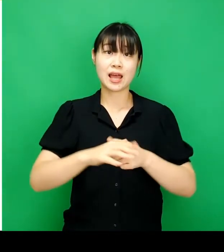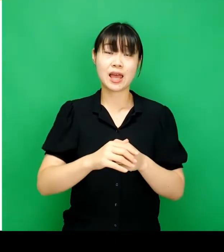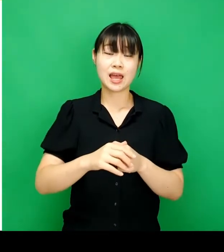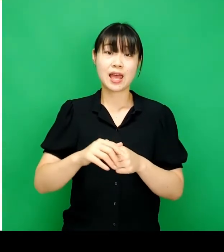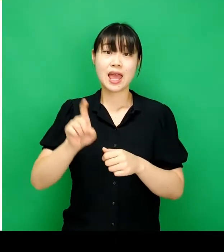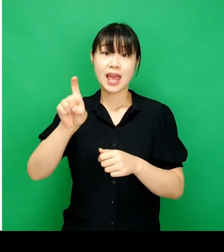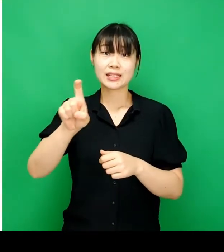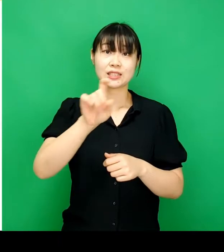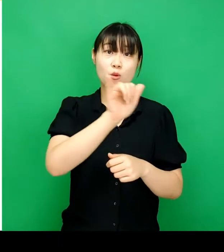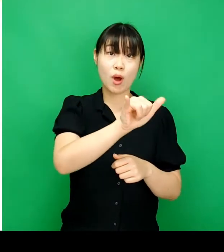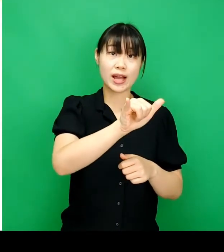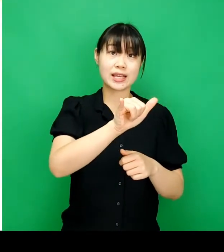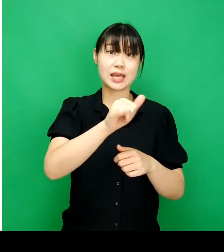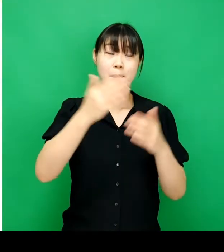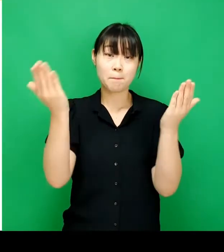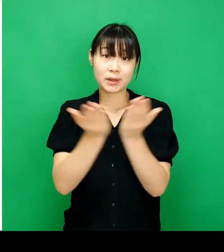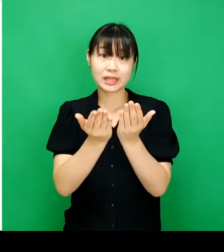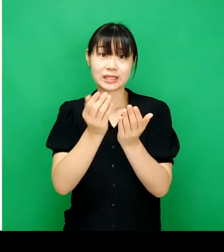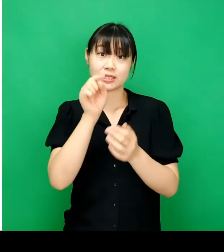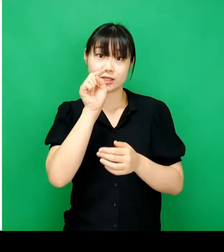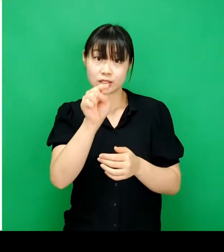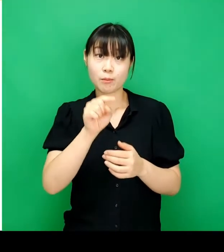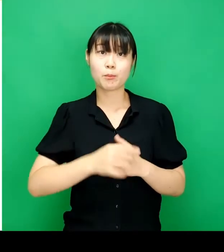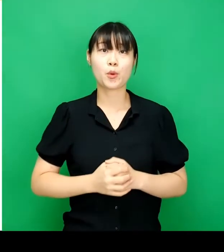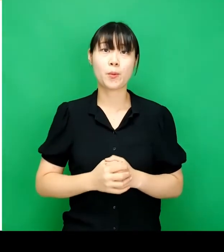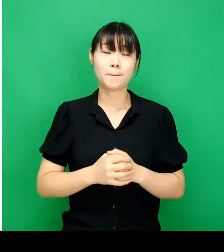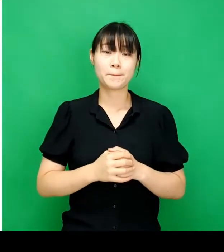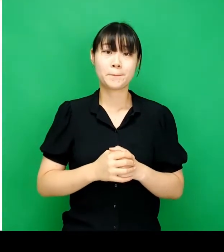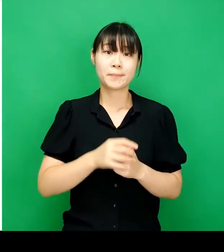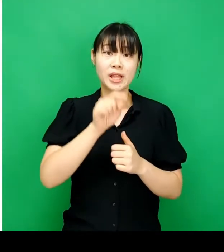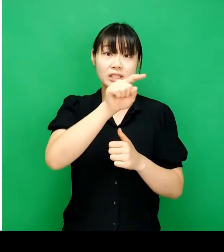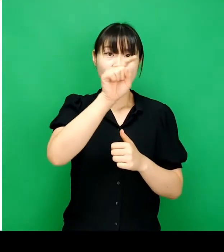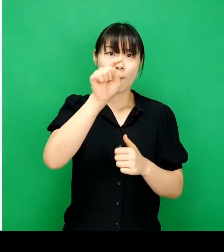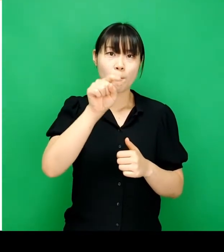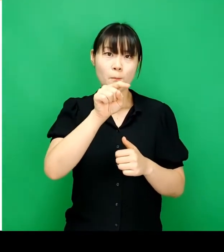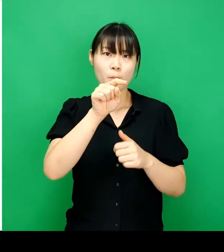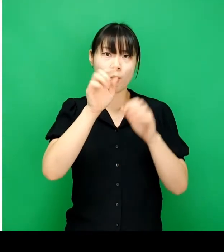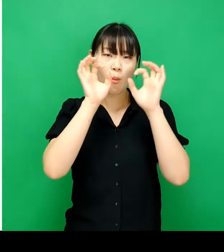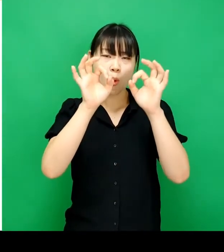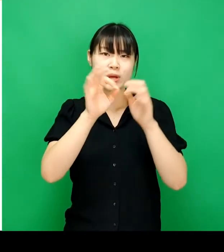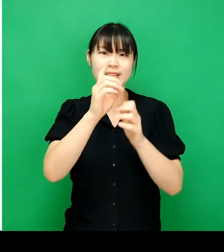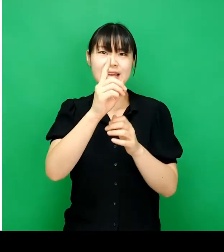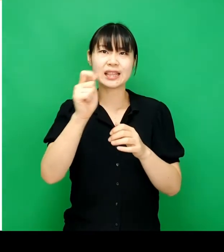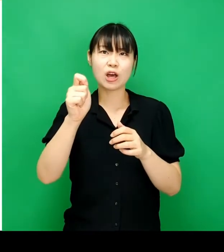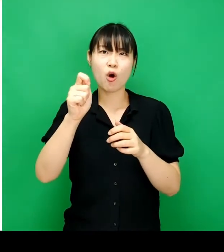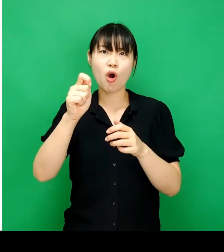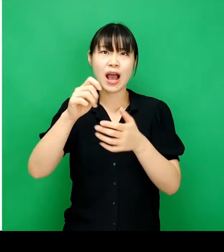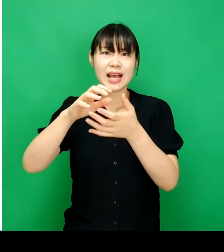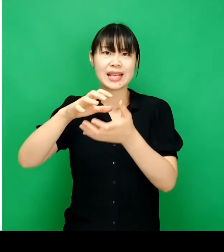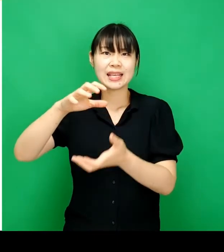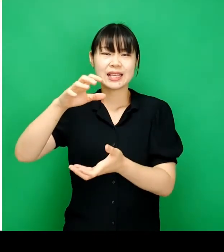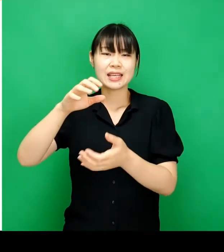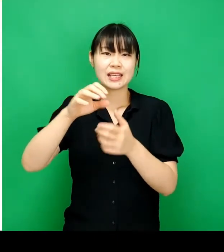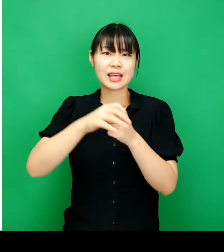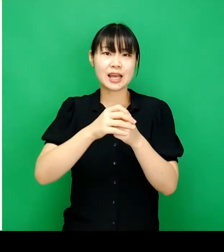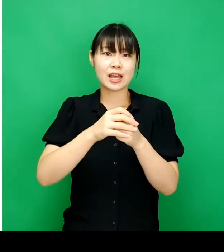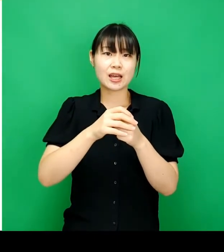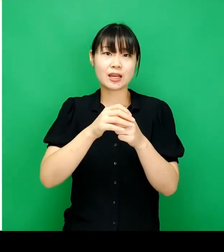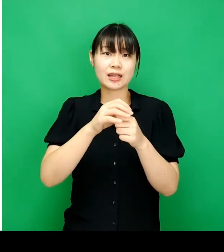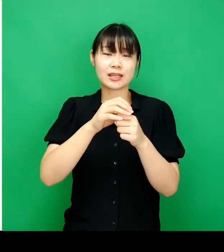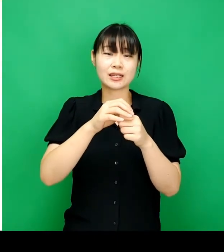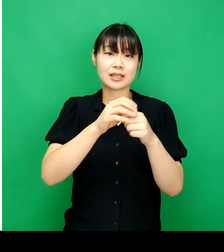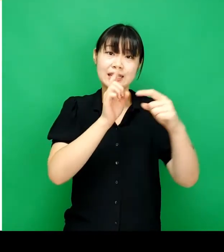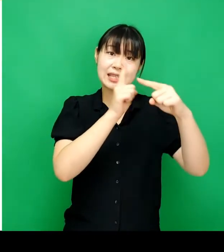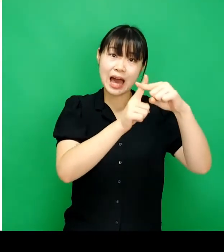Y축이 각각 다른 변수이고 XY값에 맞는 좌표의 점을 찍습니다. 점의 분포 패턴을 보면